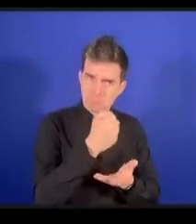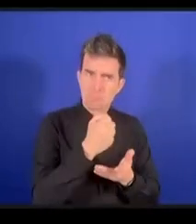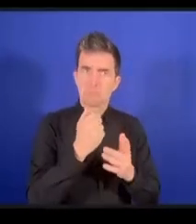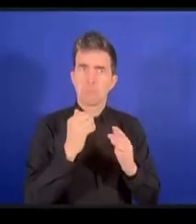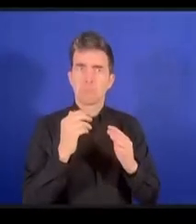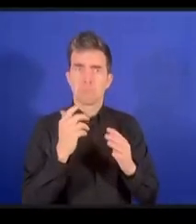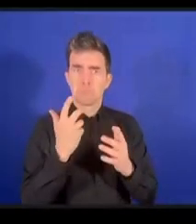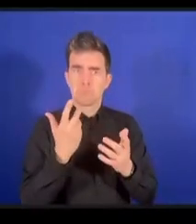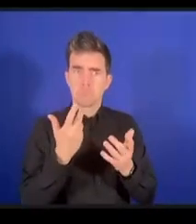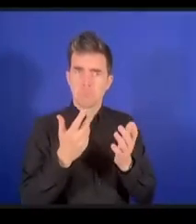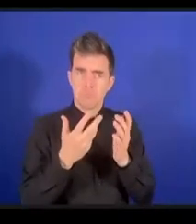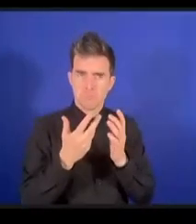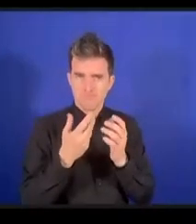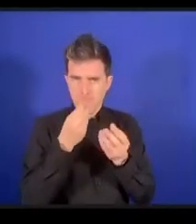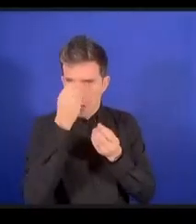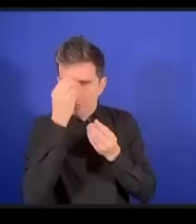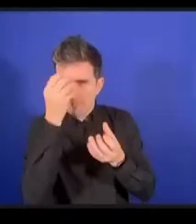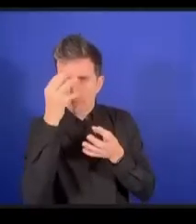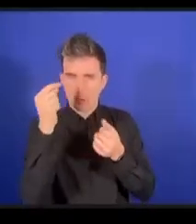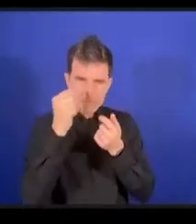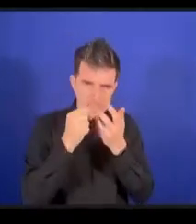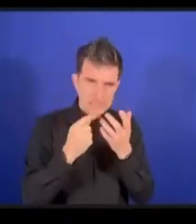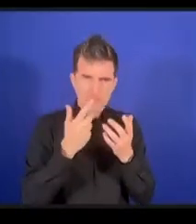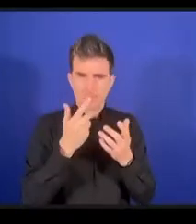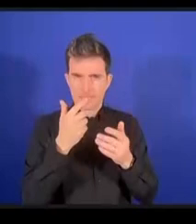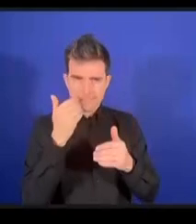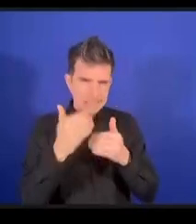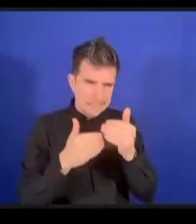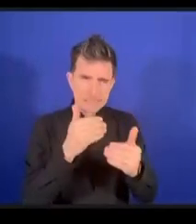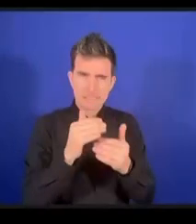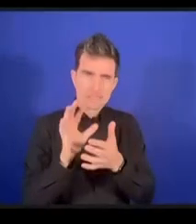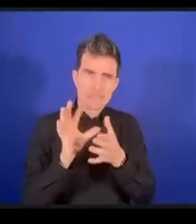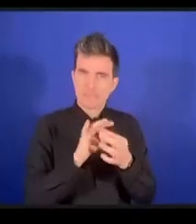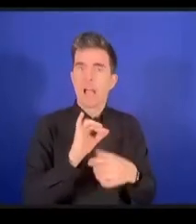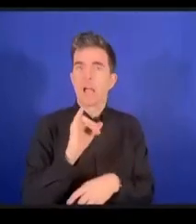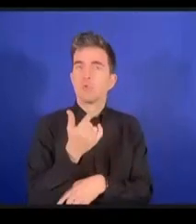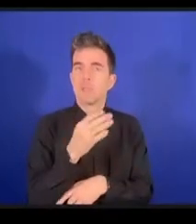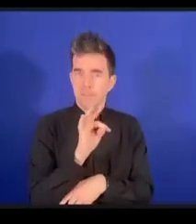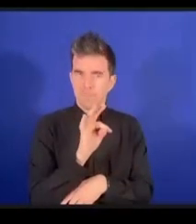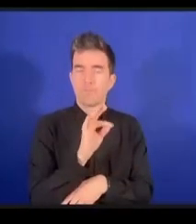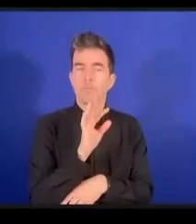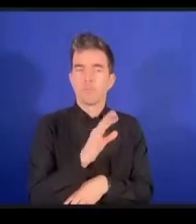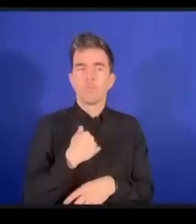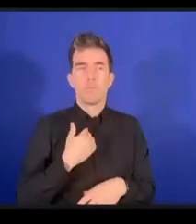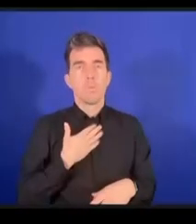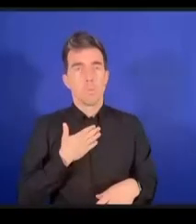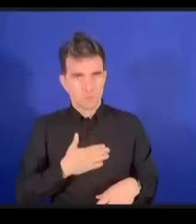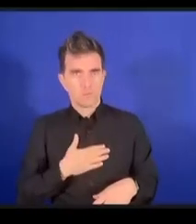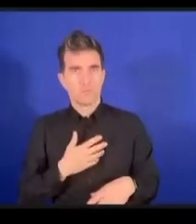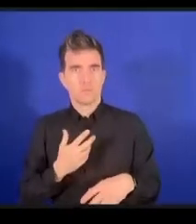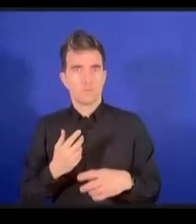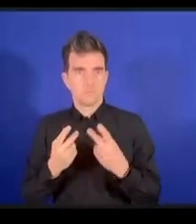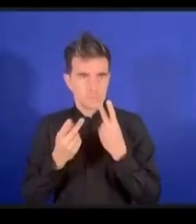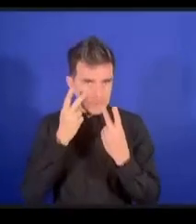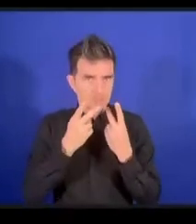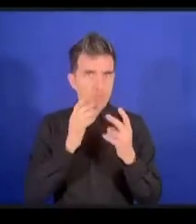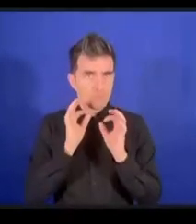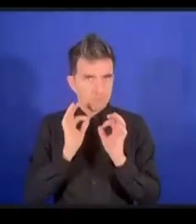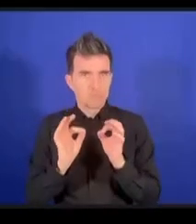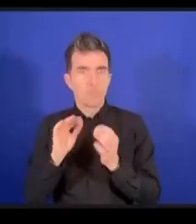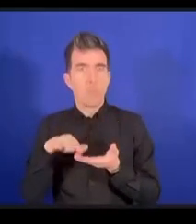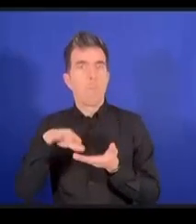techniques des experts qui peuvent expliquer des choses au FGI mais on a besoin que cela se produise plus